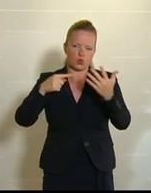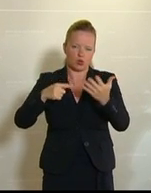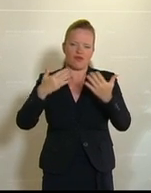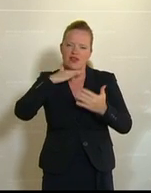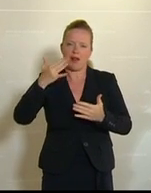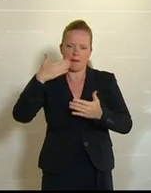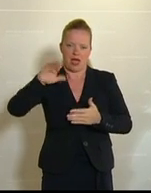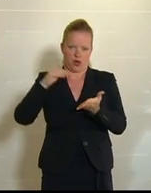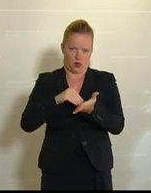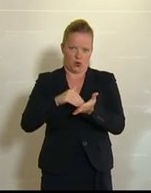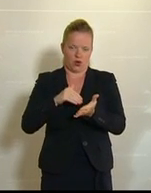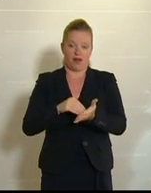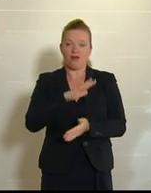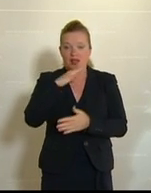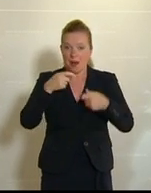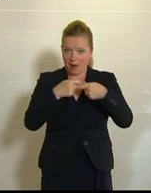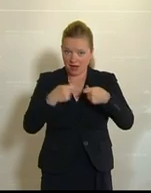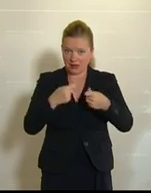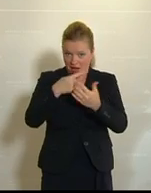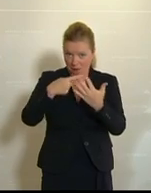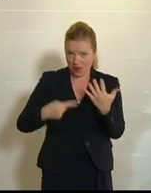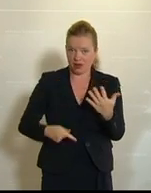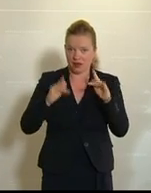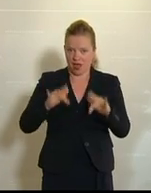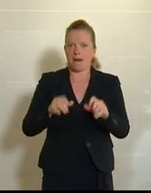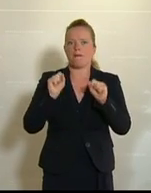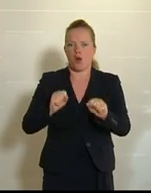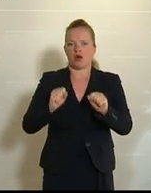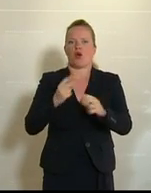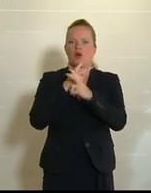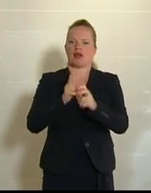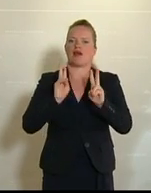wird es uns gelingen, das Comeback für Österreich zu schaffen.